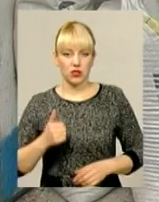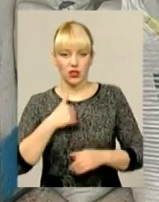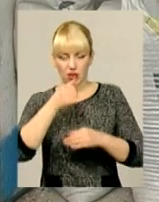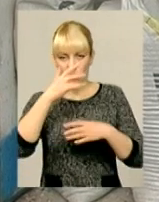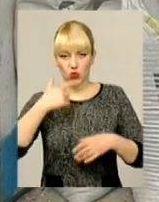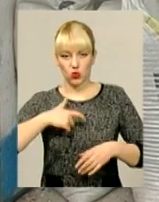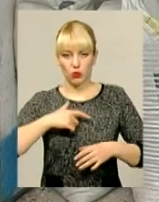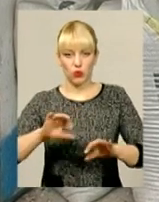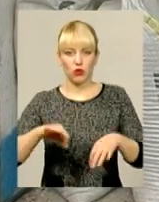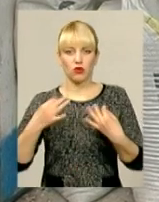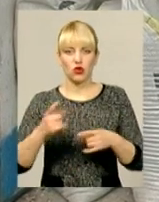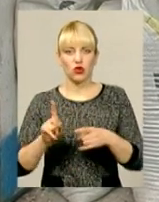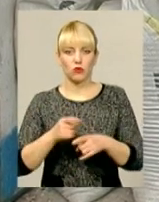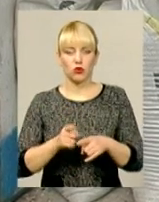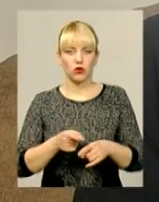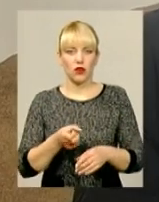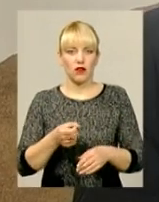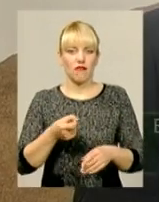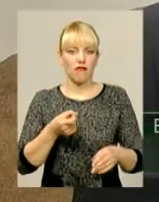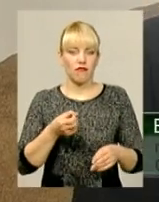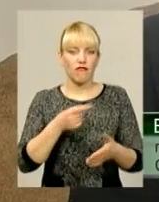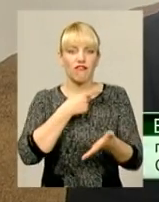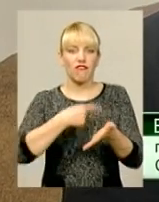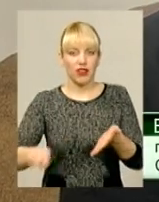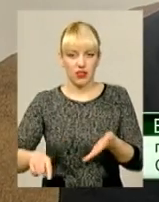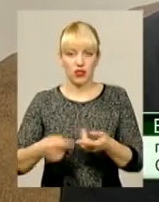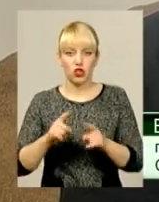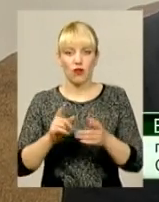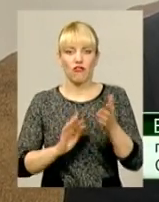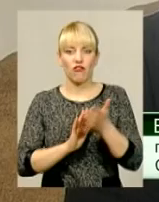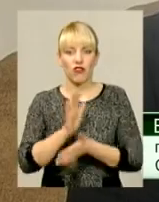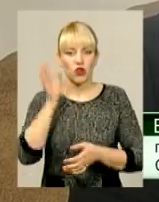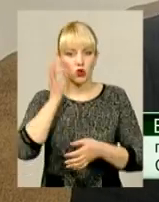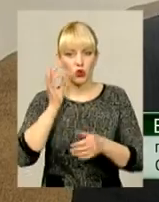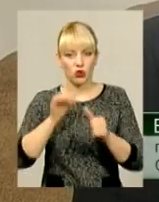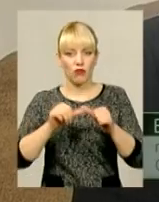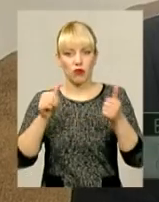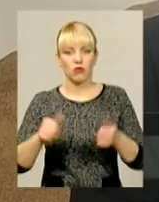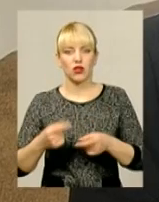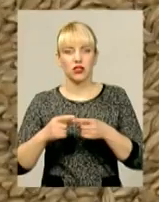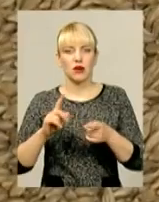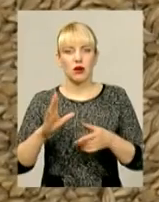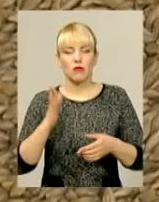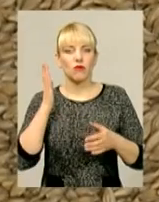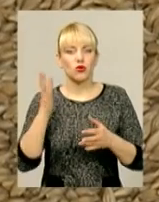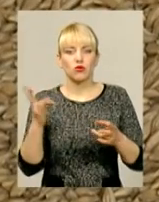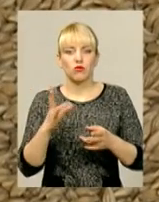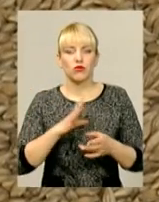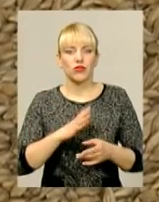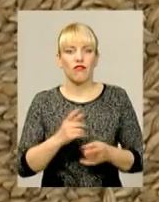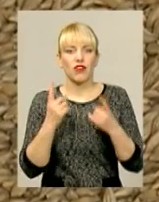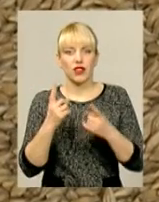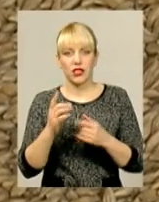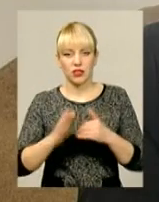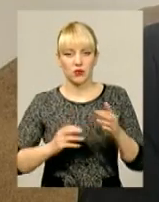собі дозволити, щоб цю культуру виконуватися в зміни. Тому що виростити цукрові буряки – це треба бути великим спеціалістом. Тому навіть